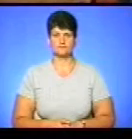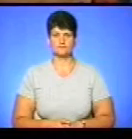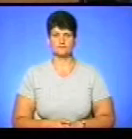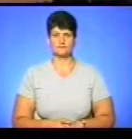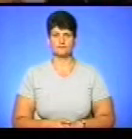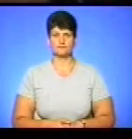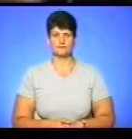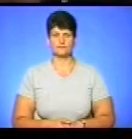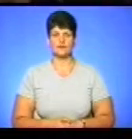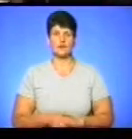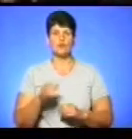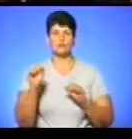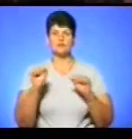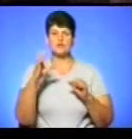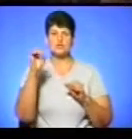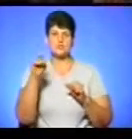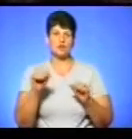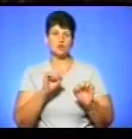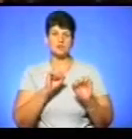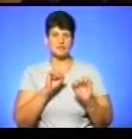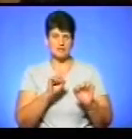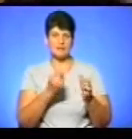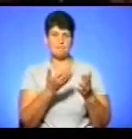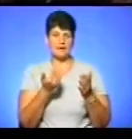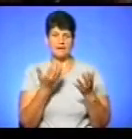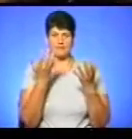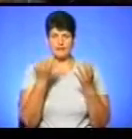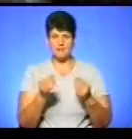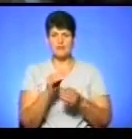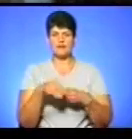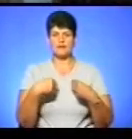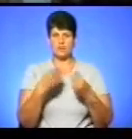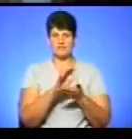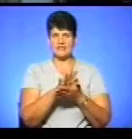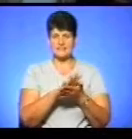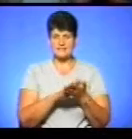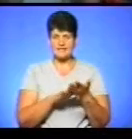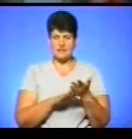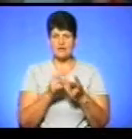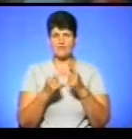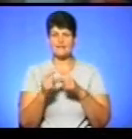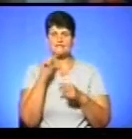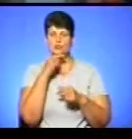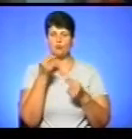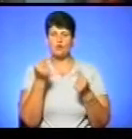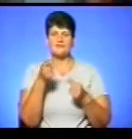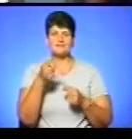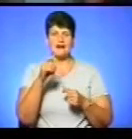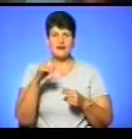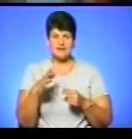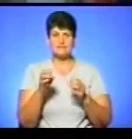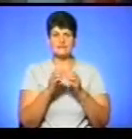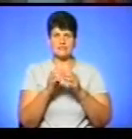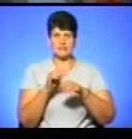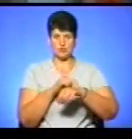Ми в управлінні соціального захисту. Перед день заповнення заяв на повернення зекономлених коштів за газ. О 10